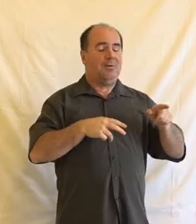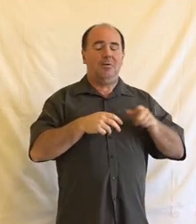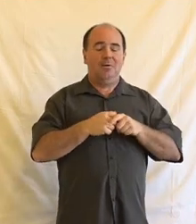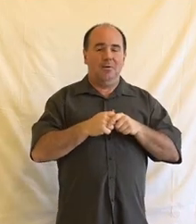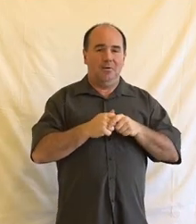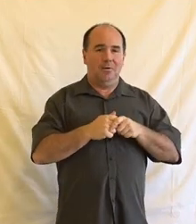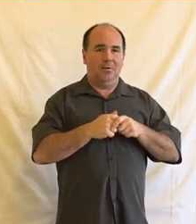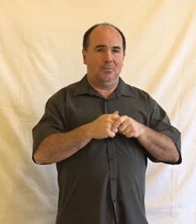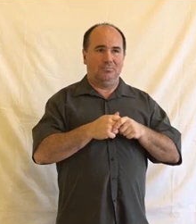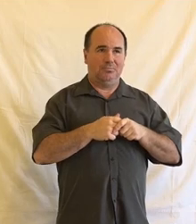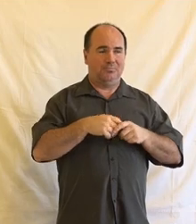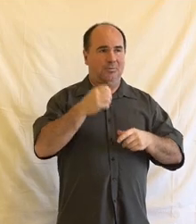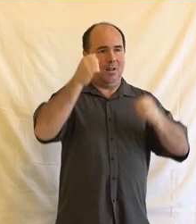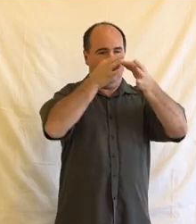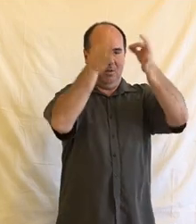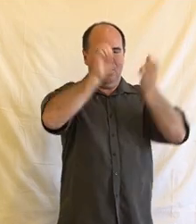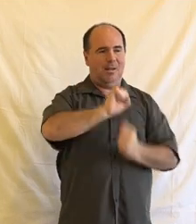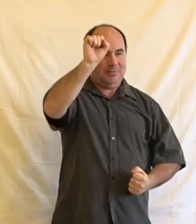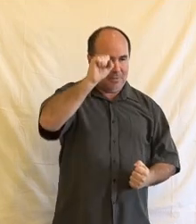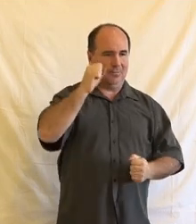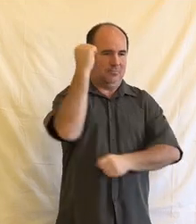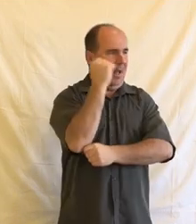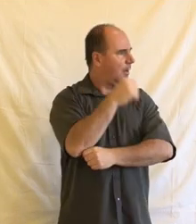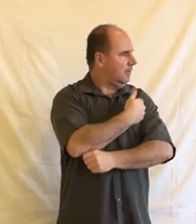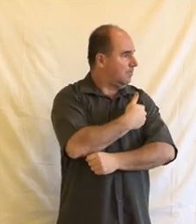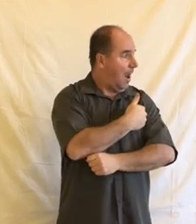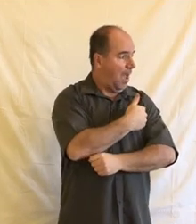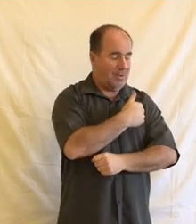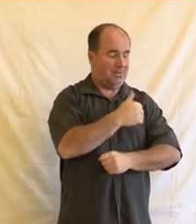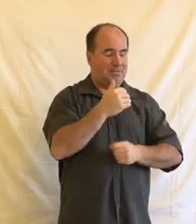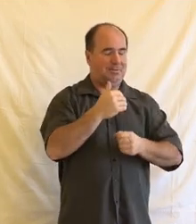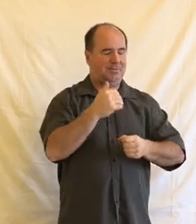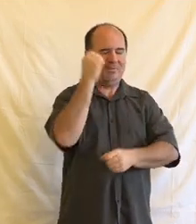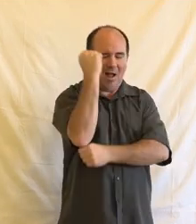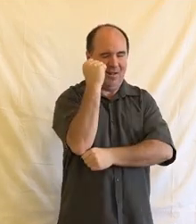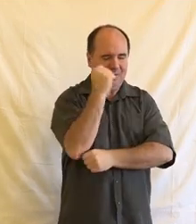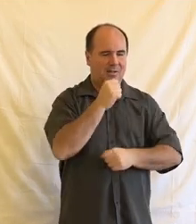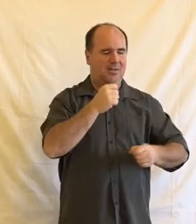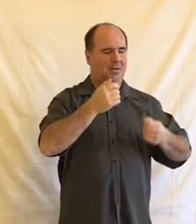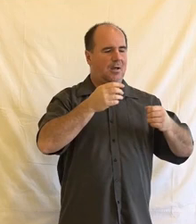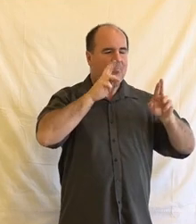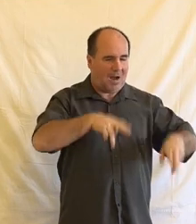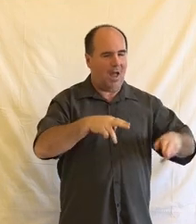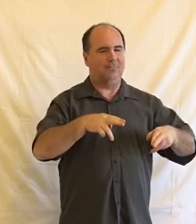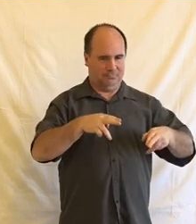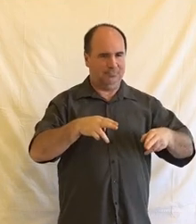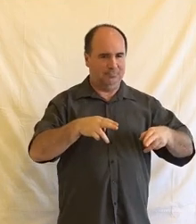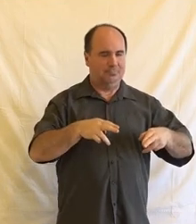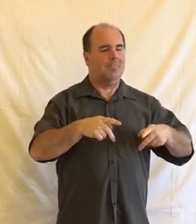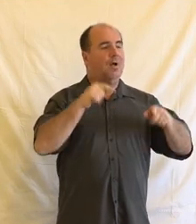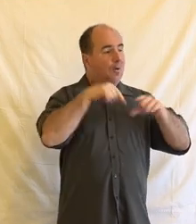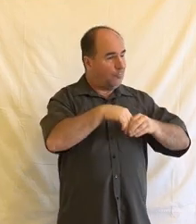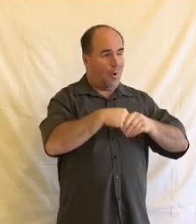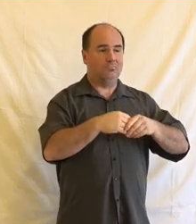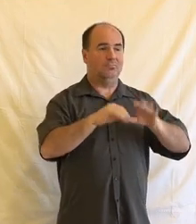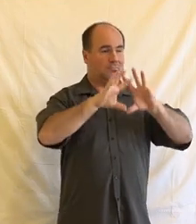můžete vidět, že těch základních článků má pouze 18. Tak si řeknete, když třeba znáte české zákony, srovnáte si, já nevím,